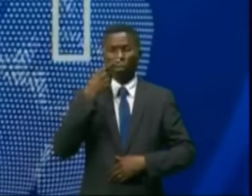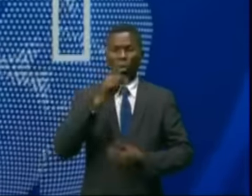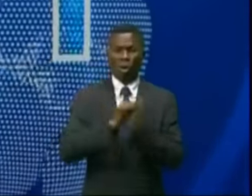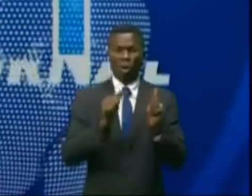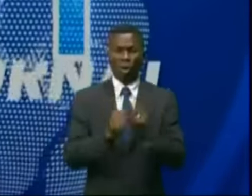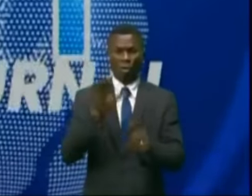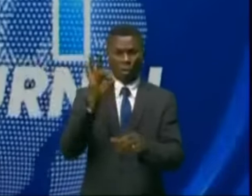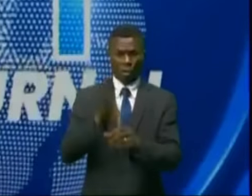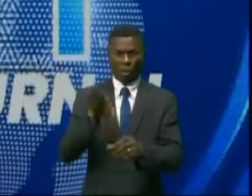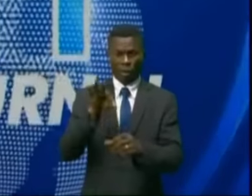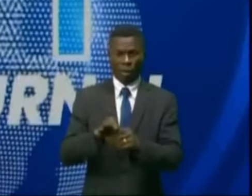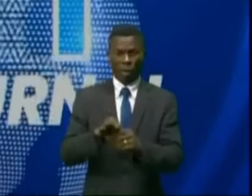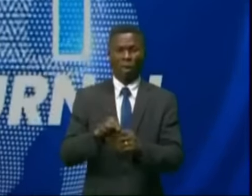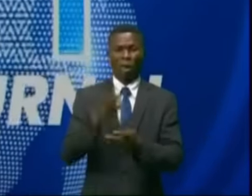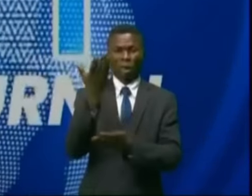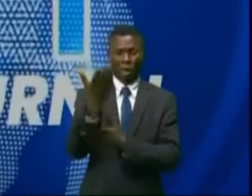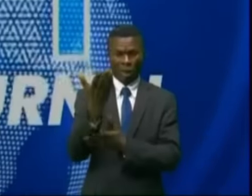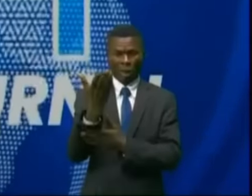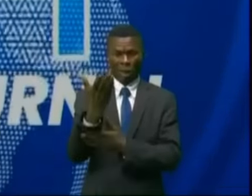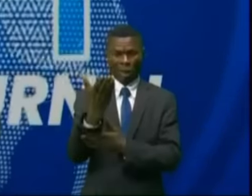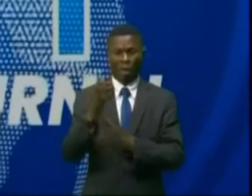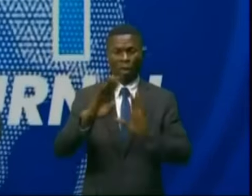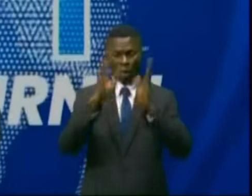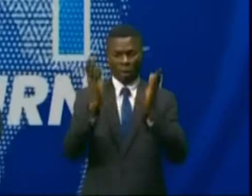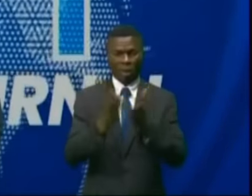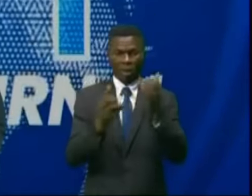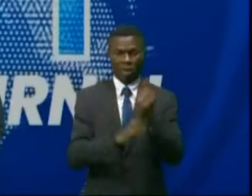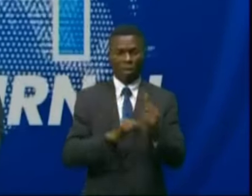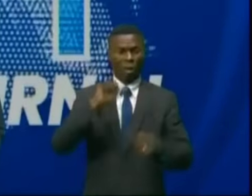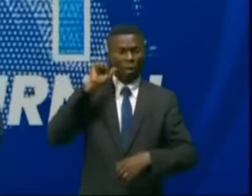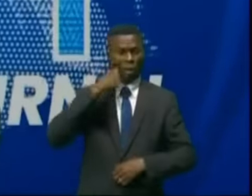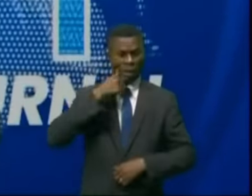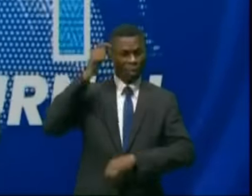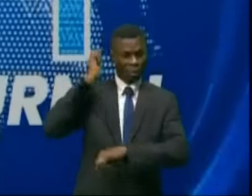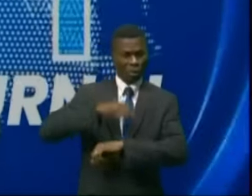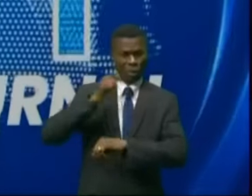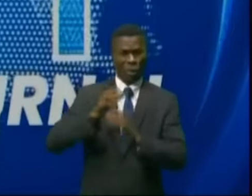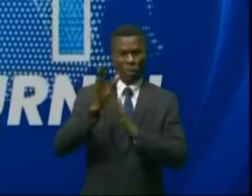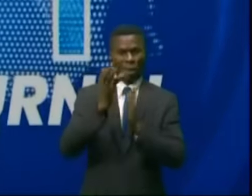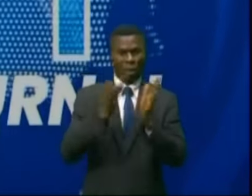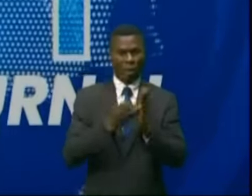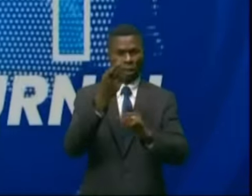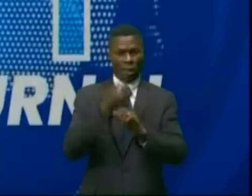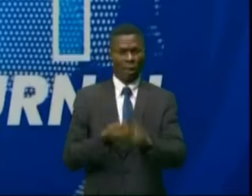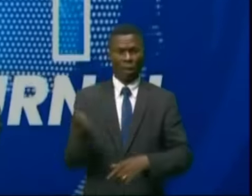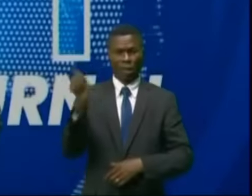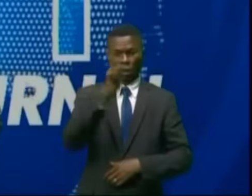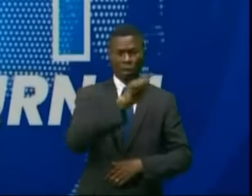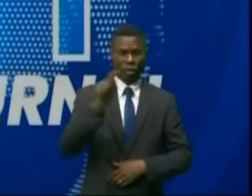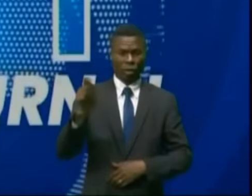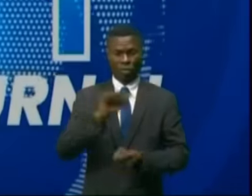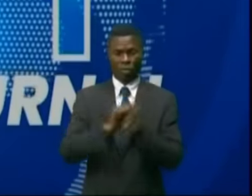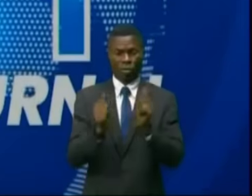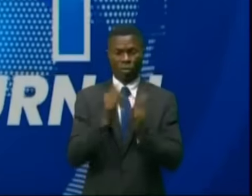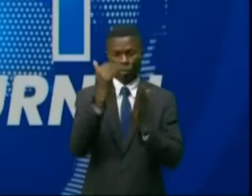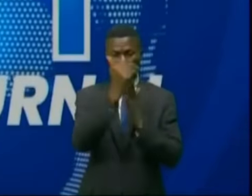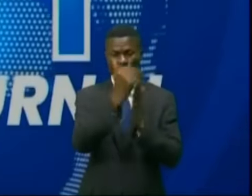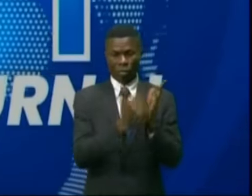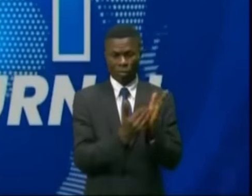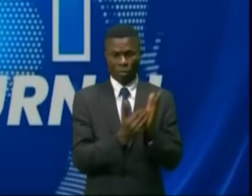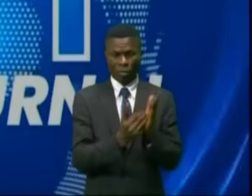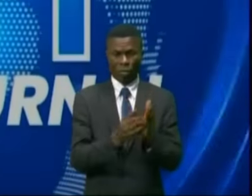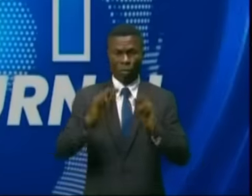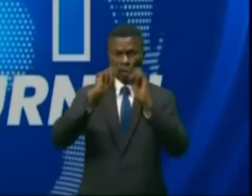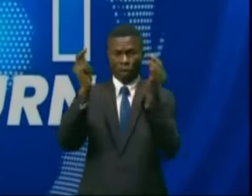électorale en appel. Appellera à son audience publique de demain, mardi 17 avril 2024, les affaires ci-après. Le